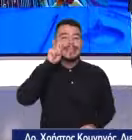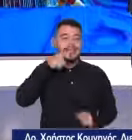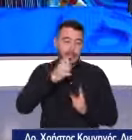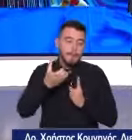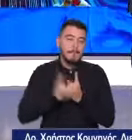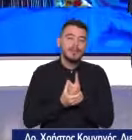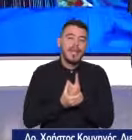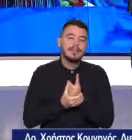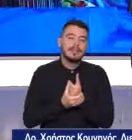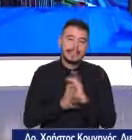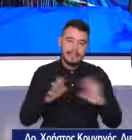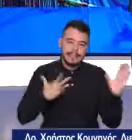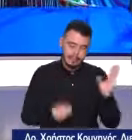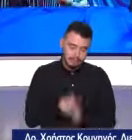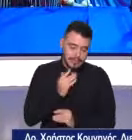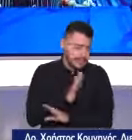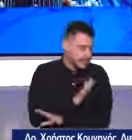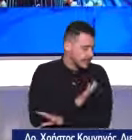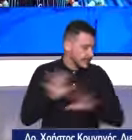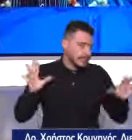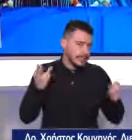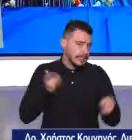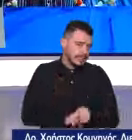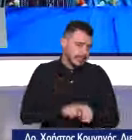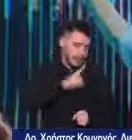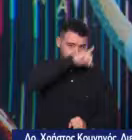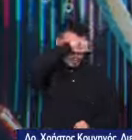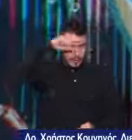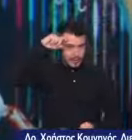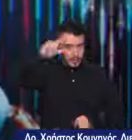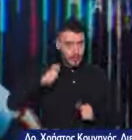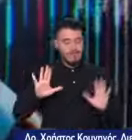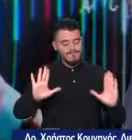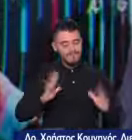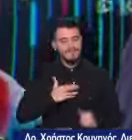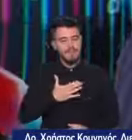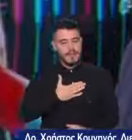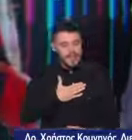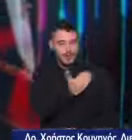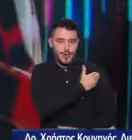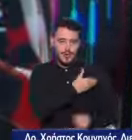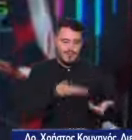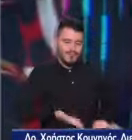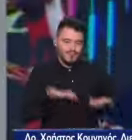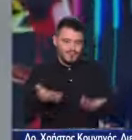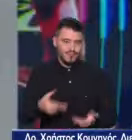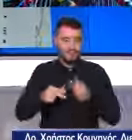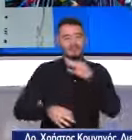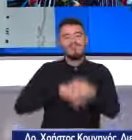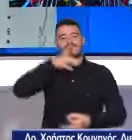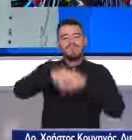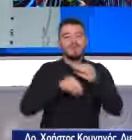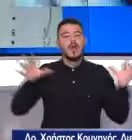πράγμα κάποτε. Τελείως διαφορετικό σήμερα. Βαρύ και δύσκολο κύριε Βαγγελάτη. Σας ευχαριστώ καταρχάς για τη φιλοξενία και την πρόσκληση να μιλήσουμε για τον καρκίνο του